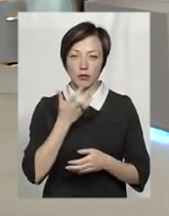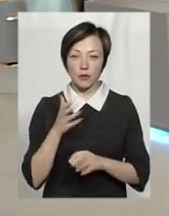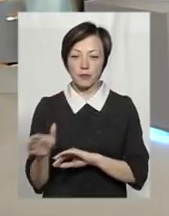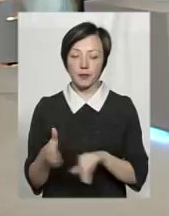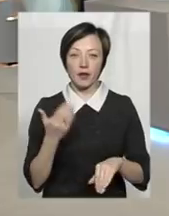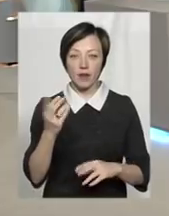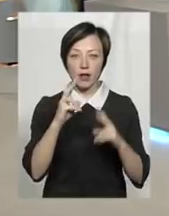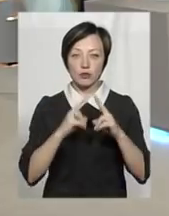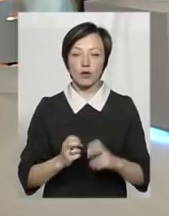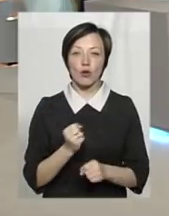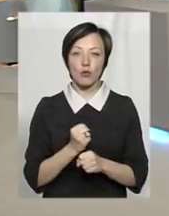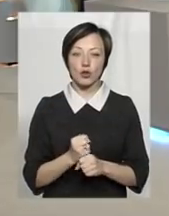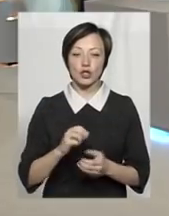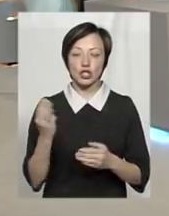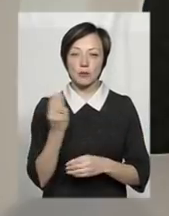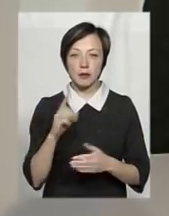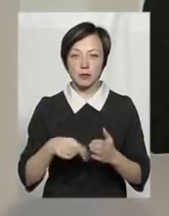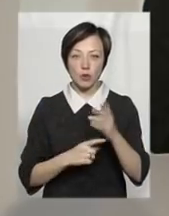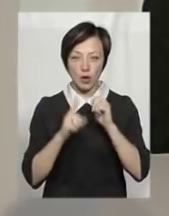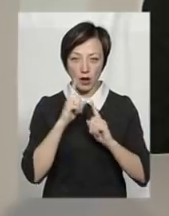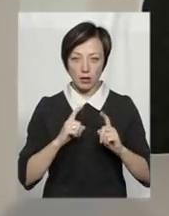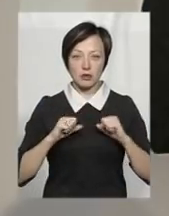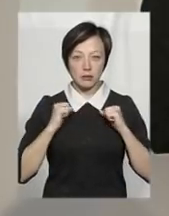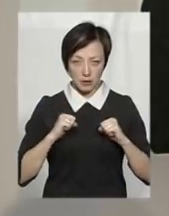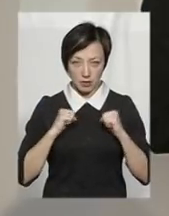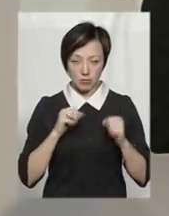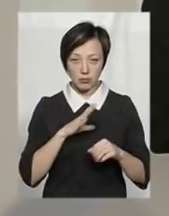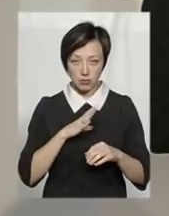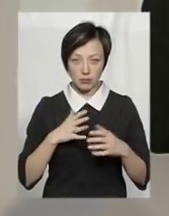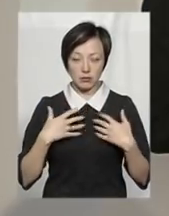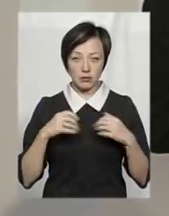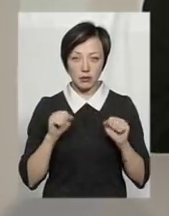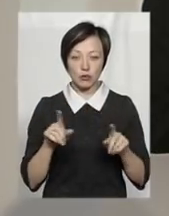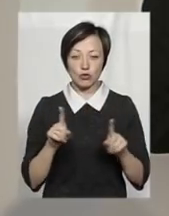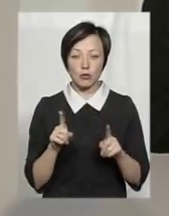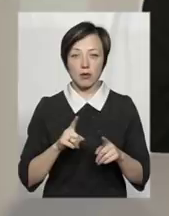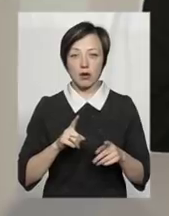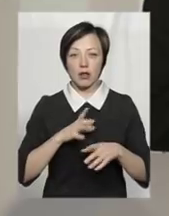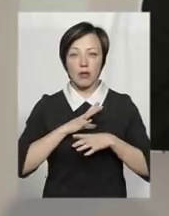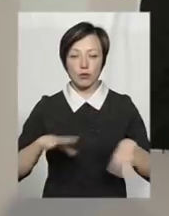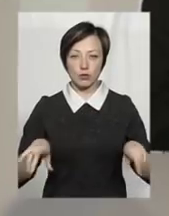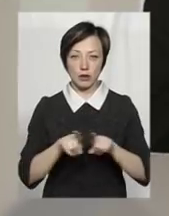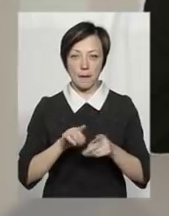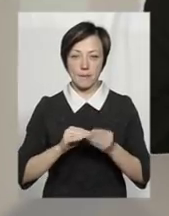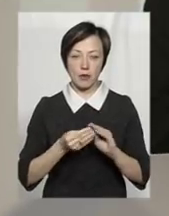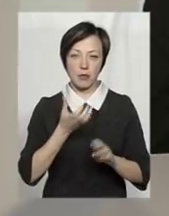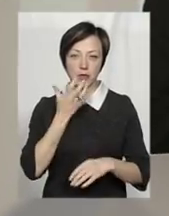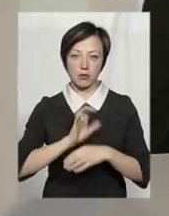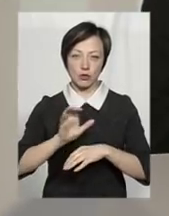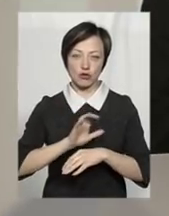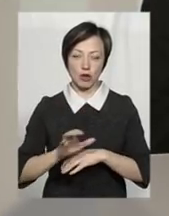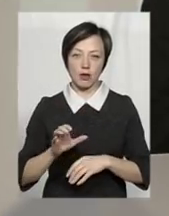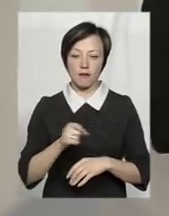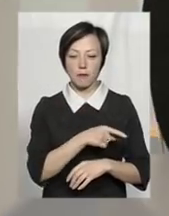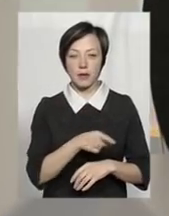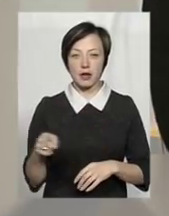Шепетівської міської ради. Вона докладала максимум зусиль для того, аби уникнути проблем із теплопостачанням в